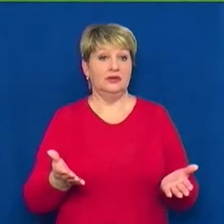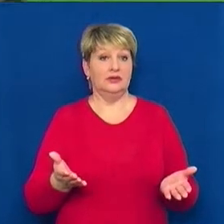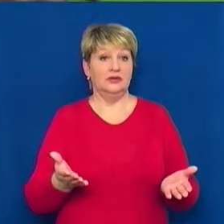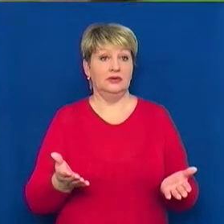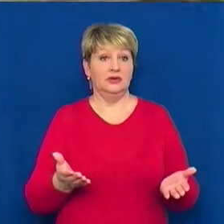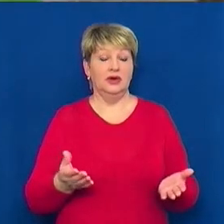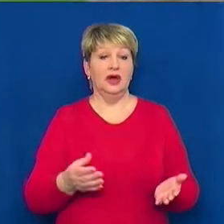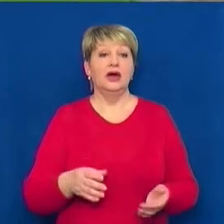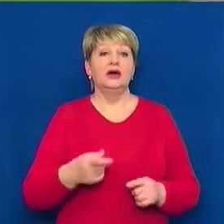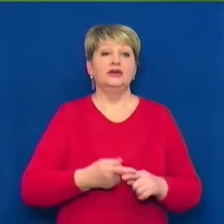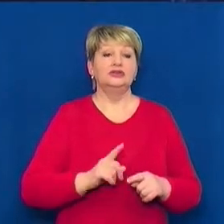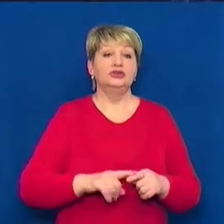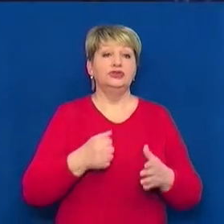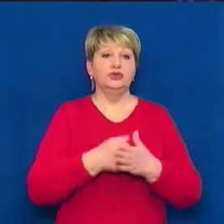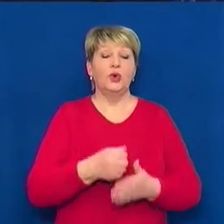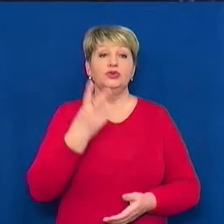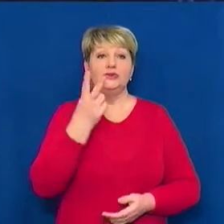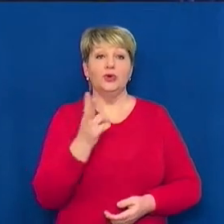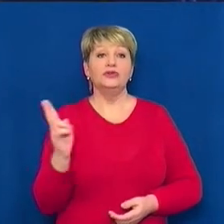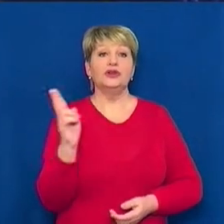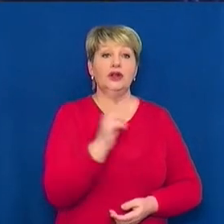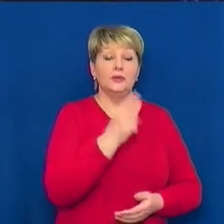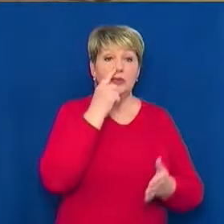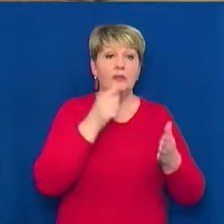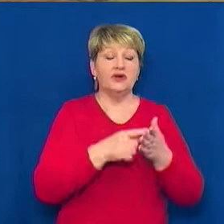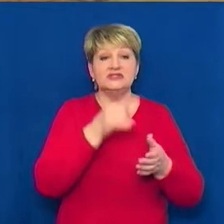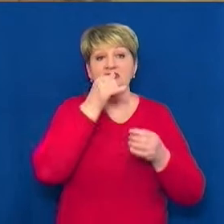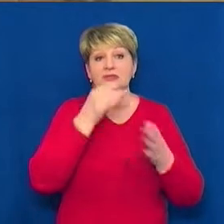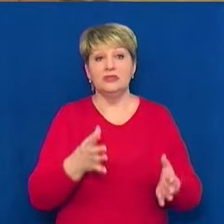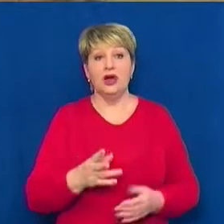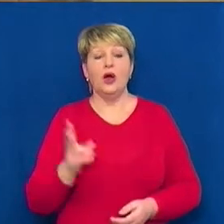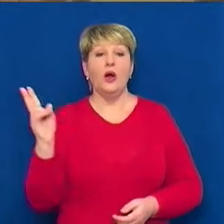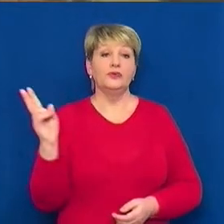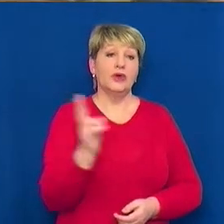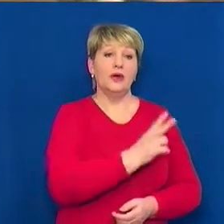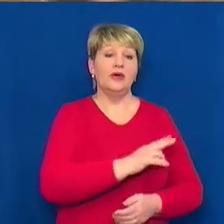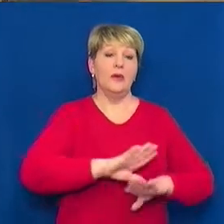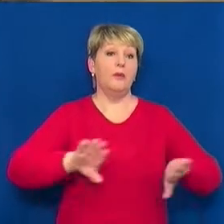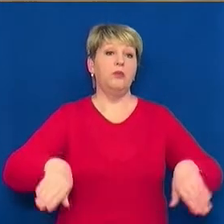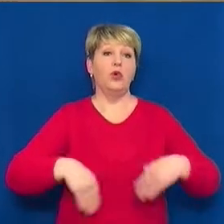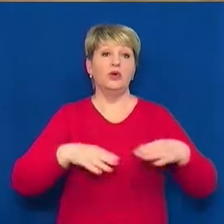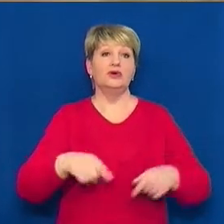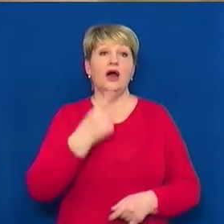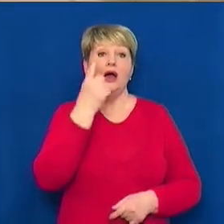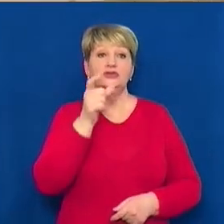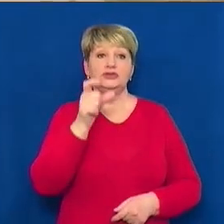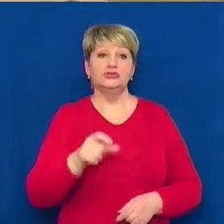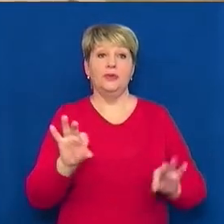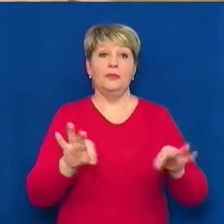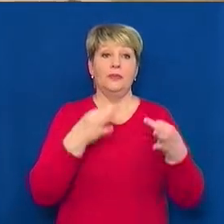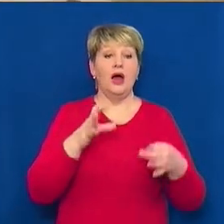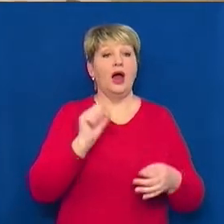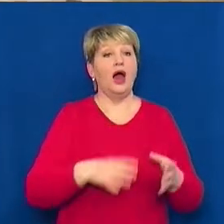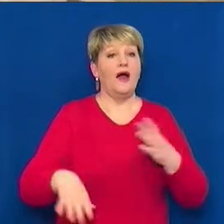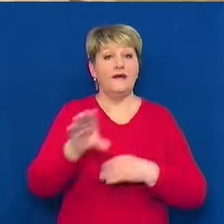Та Міла Тернова до двох тролейбусів потрапити не змогла. Проїхав тролейбус пости, одно чоловіку пустило, а всіх каже,